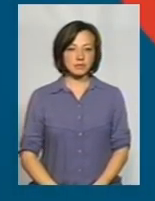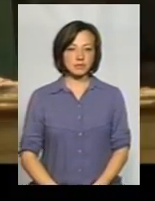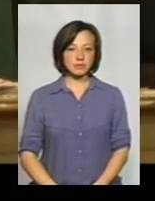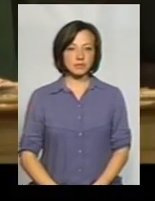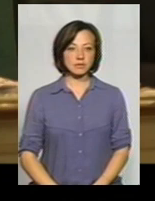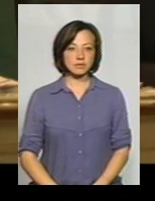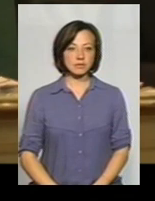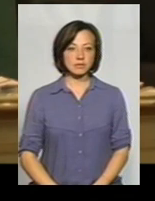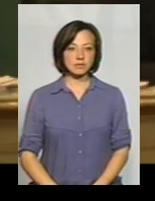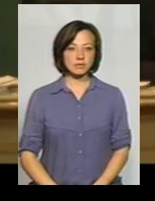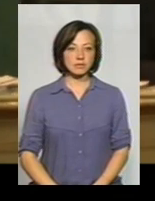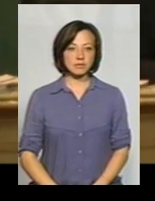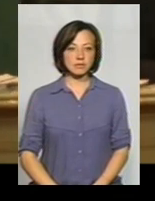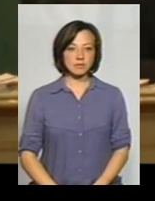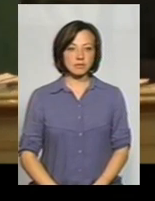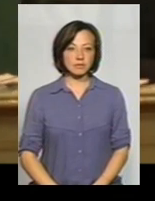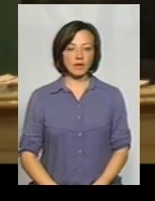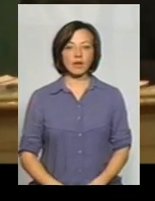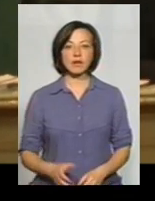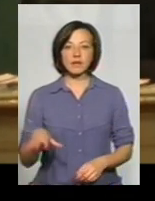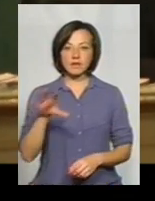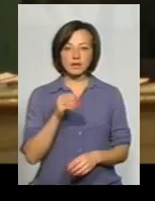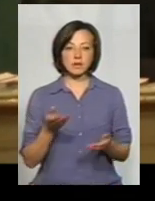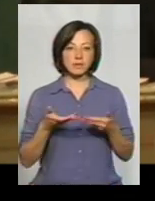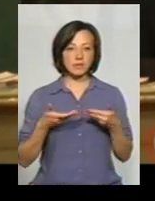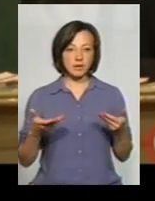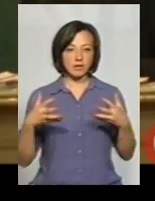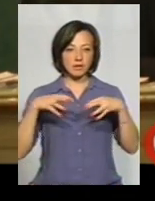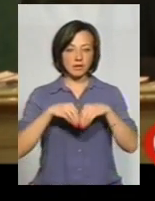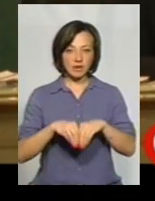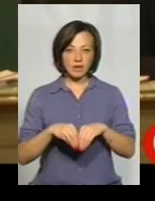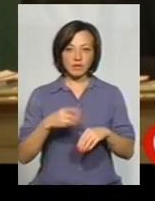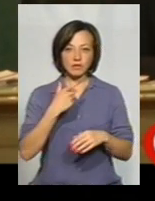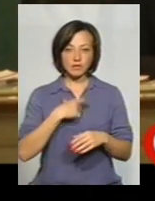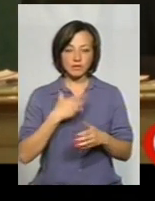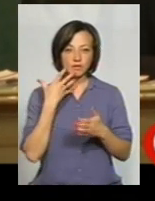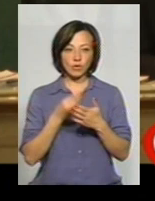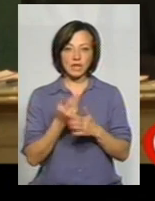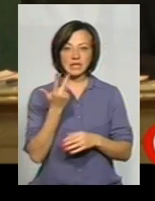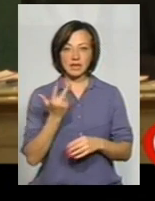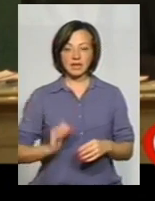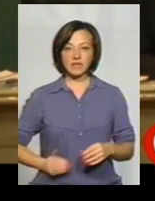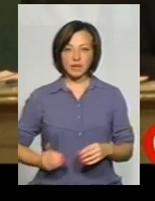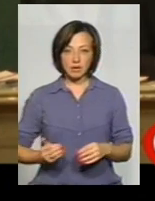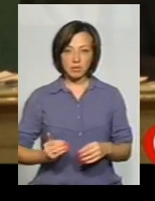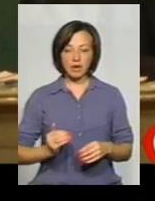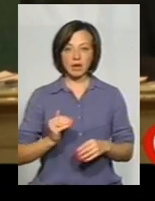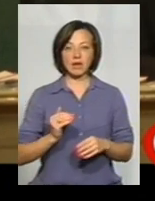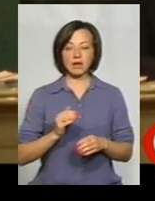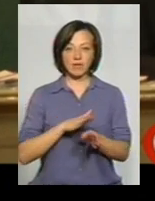То, що ми говоримо всі в одному слоці, знаєте, в слову слоці, і то, що ми кажемо, що є тільки три підрядника, і коли ми